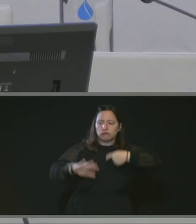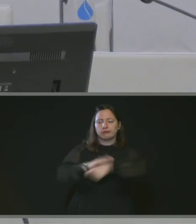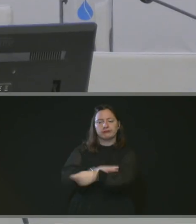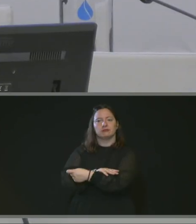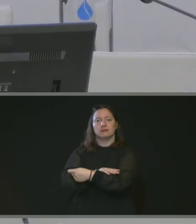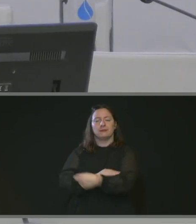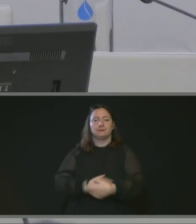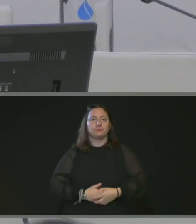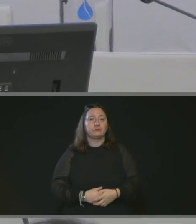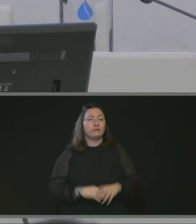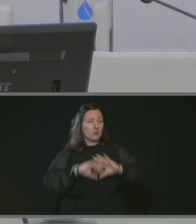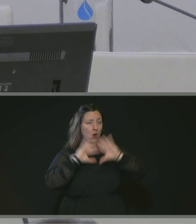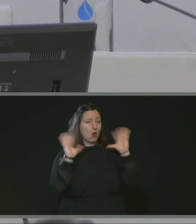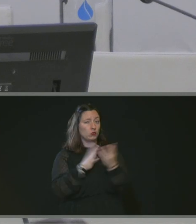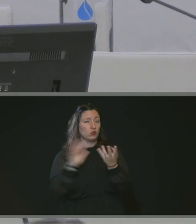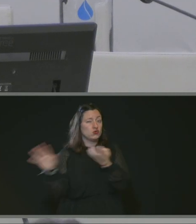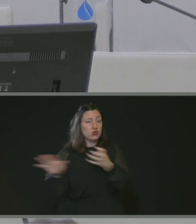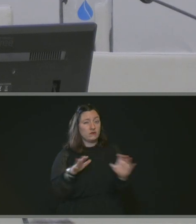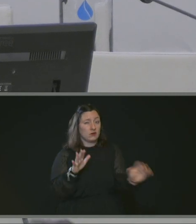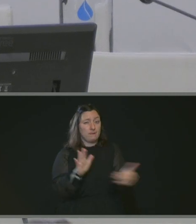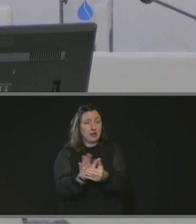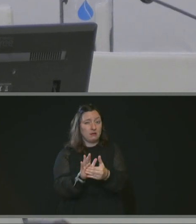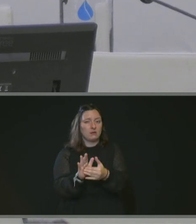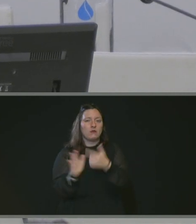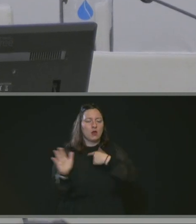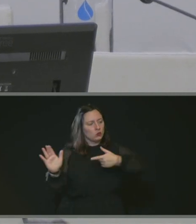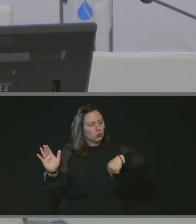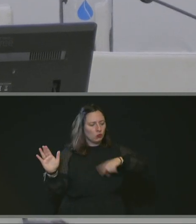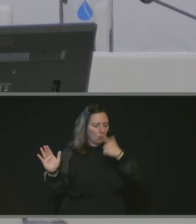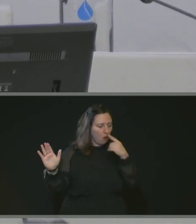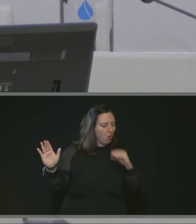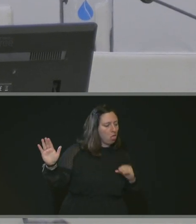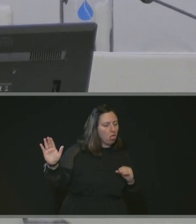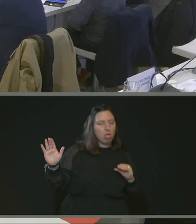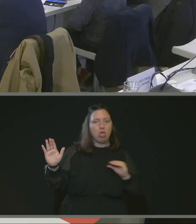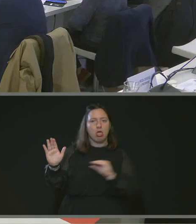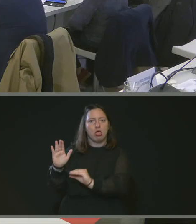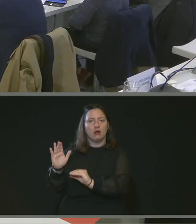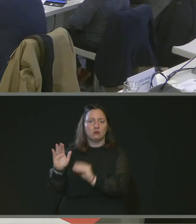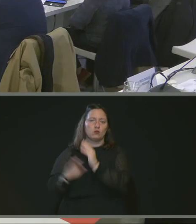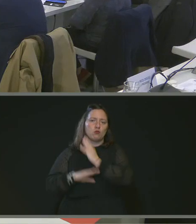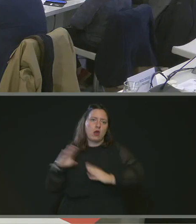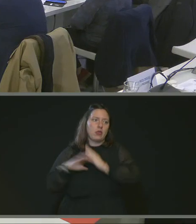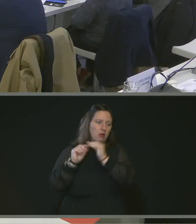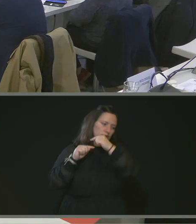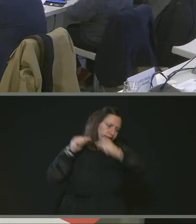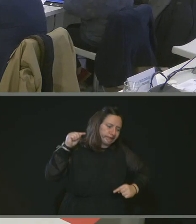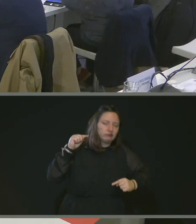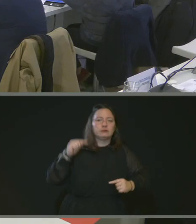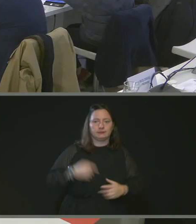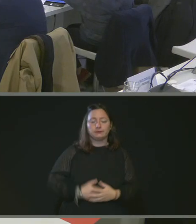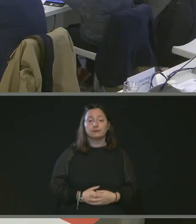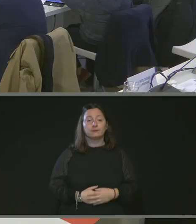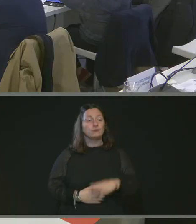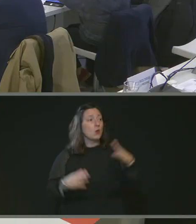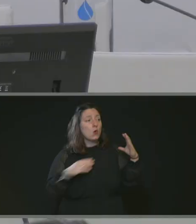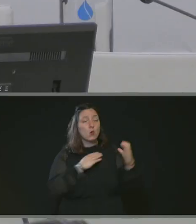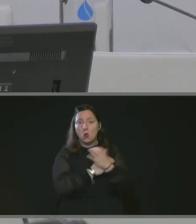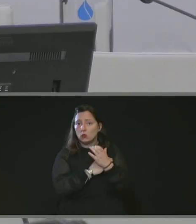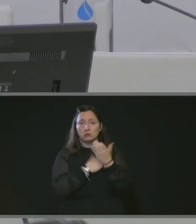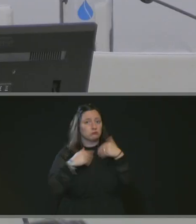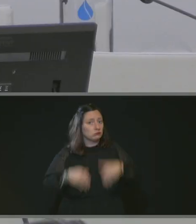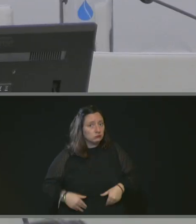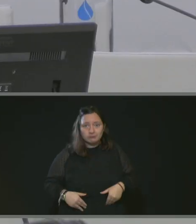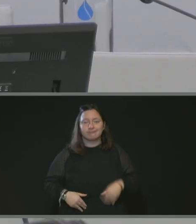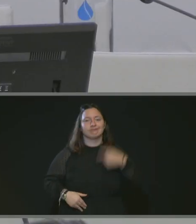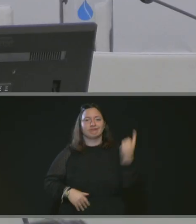Sur un investissement total de 900 000. Donc c'est tout à fait significatif de notre côté. Pas de vote contre, pas d'abstention, unanimité. La numéro